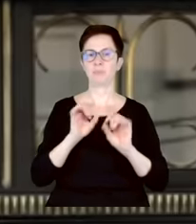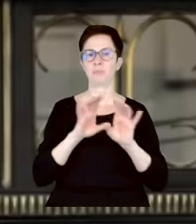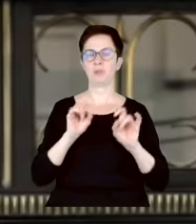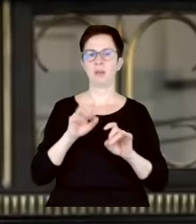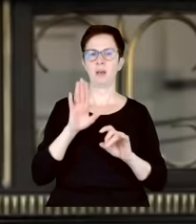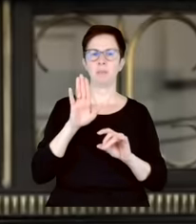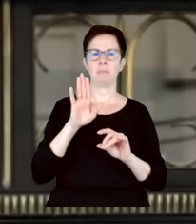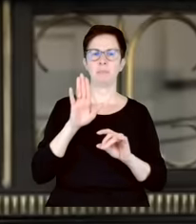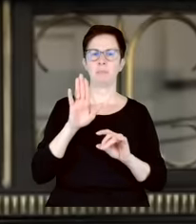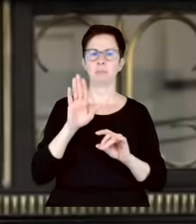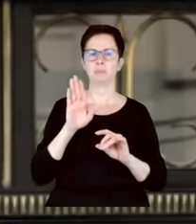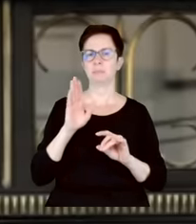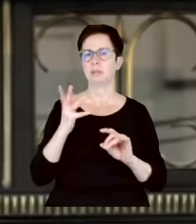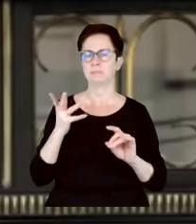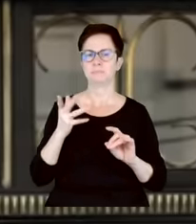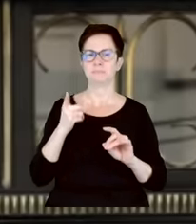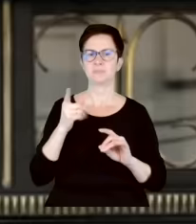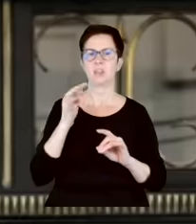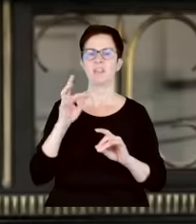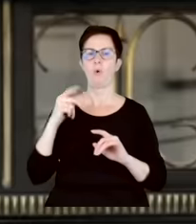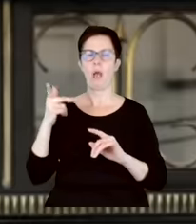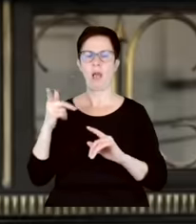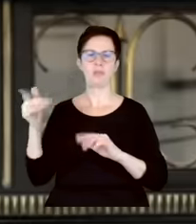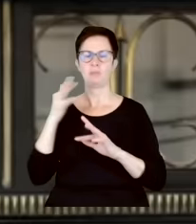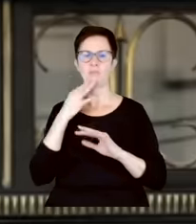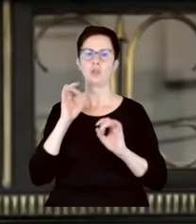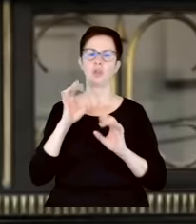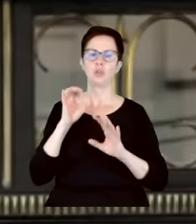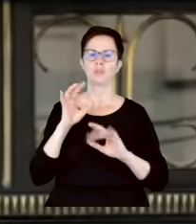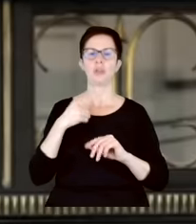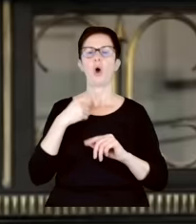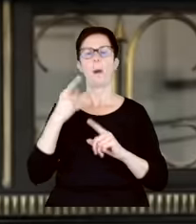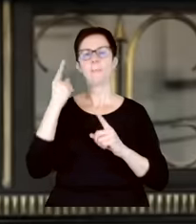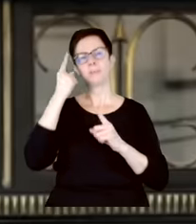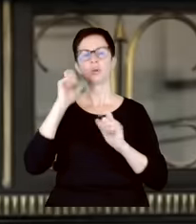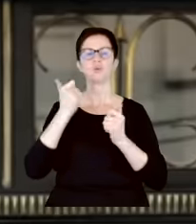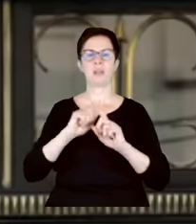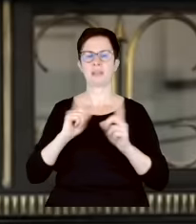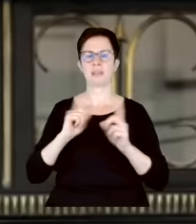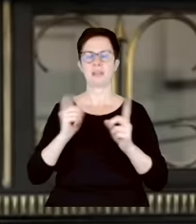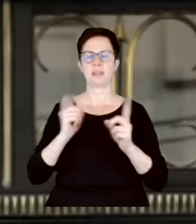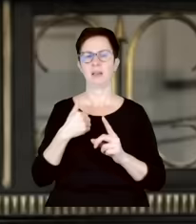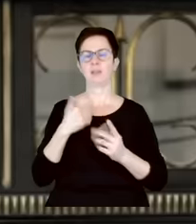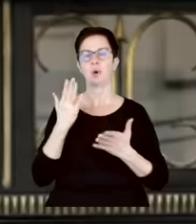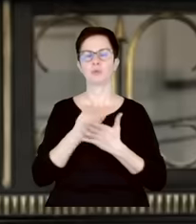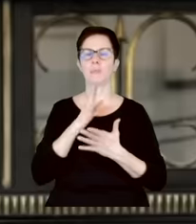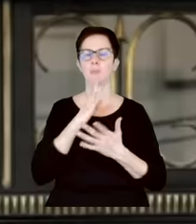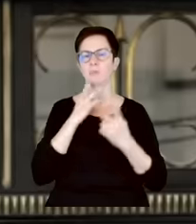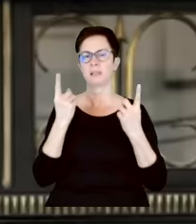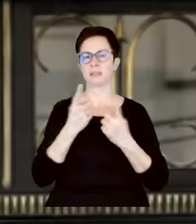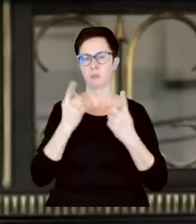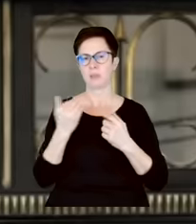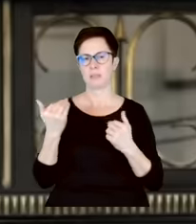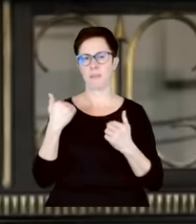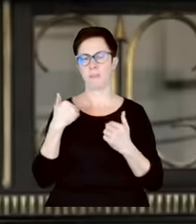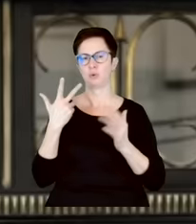no ale dojeżdżany mocno przez TVN i resztę w końcu powiedział, że co innego miał na myśli. Ja już to przerabiałam trzy razy. Drugi